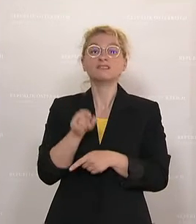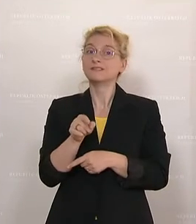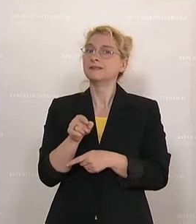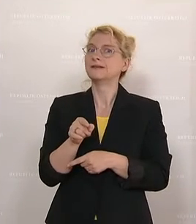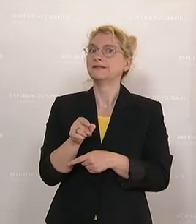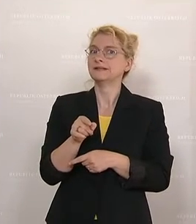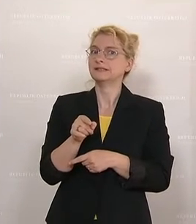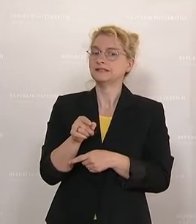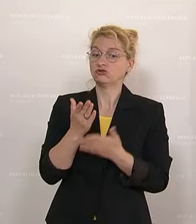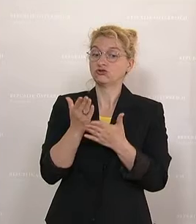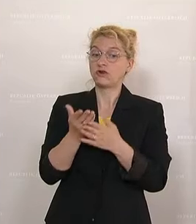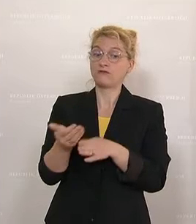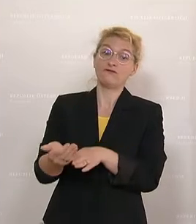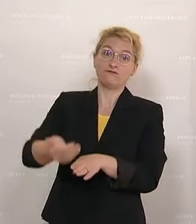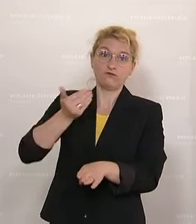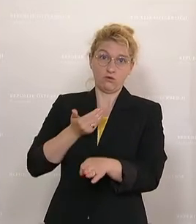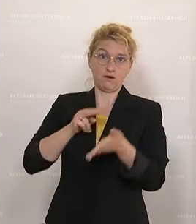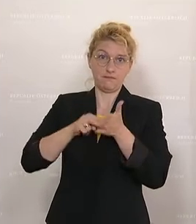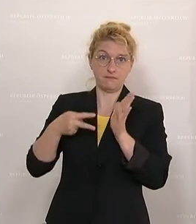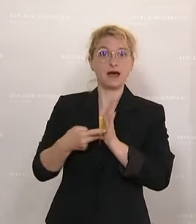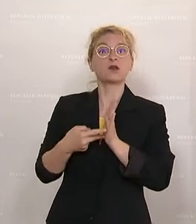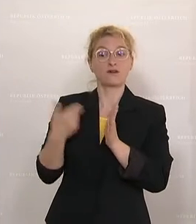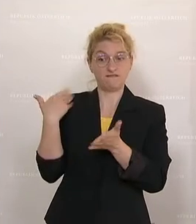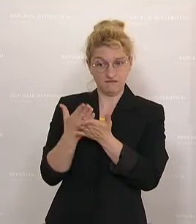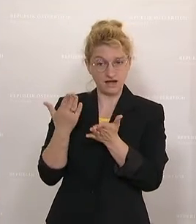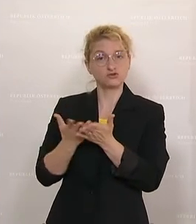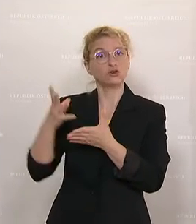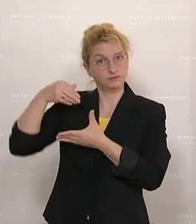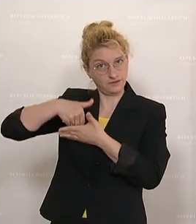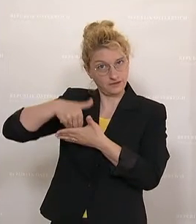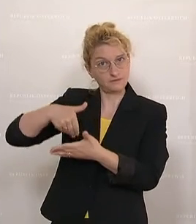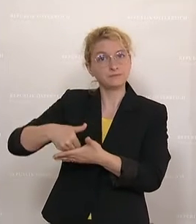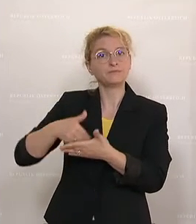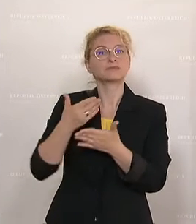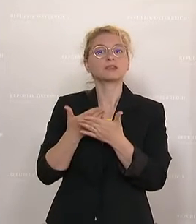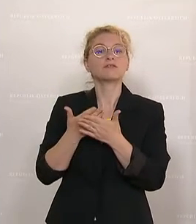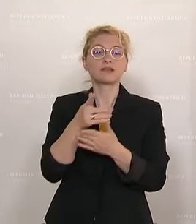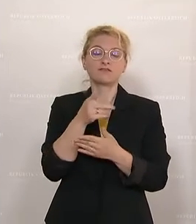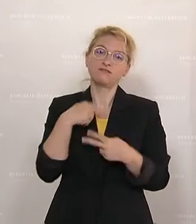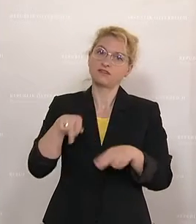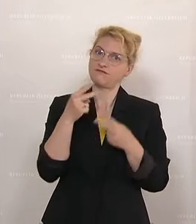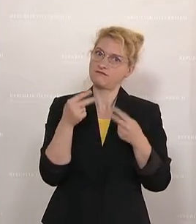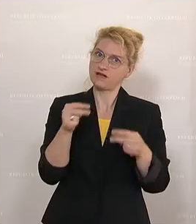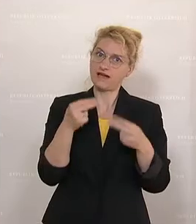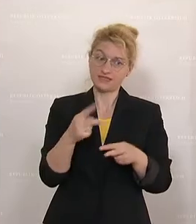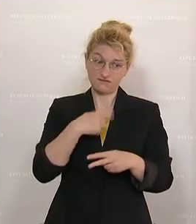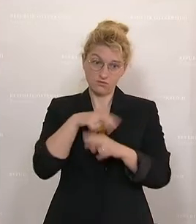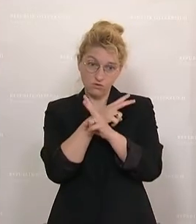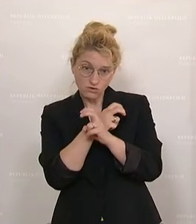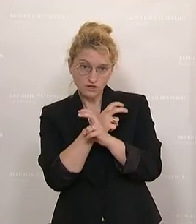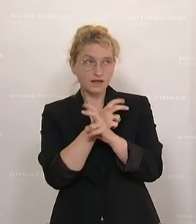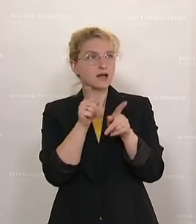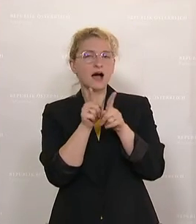die ist schon in den Vorplanungen beinhaltet gewesen. Wir werden uns weiterhin als Österreich in